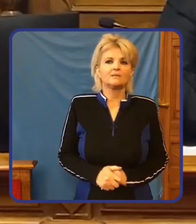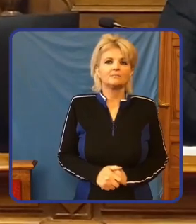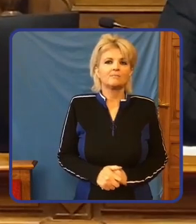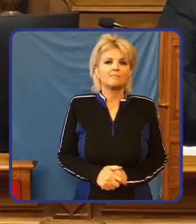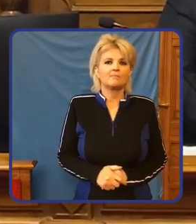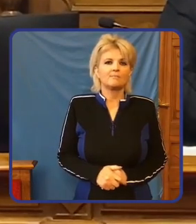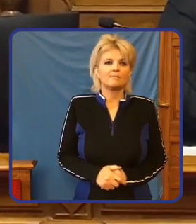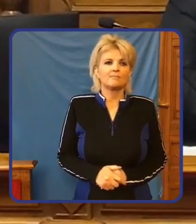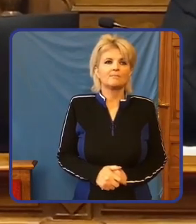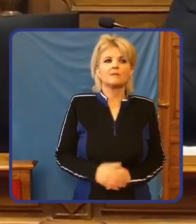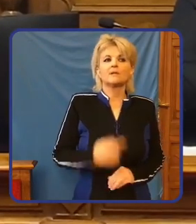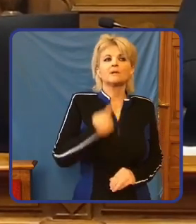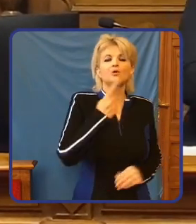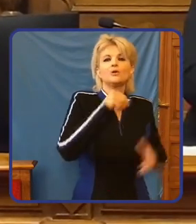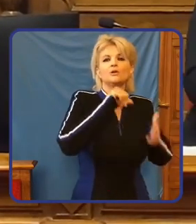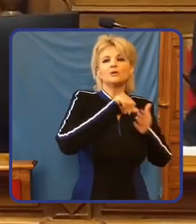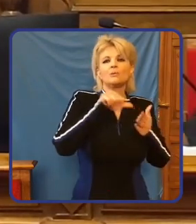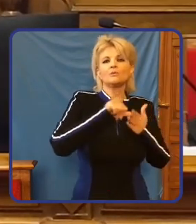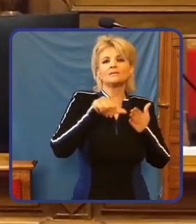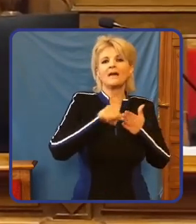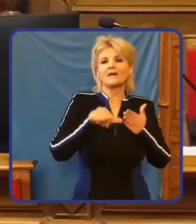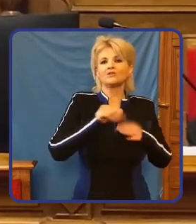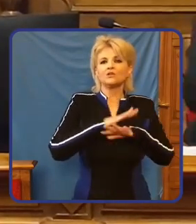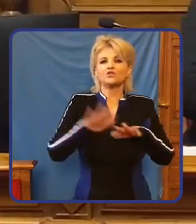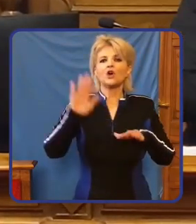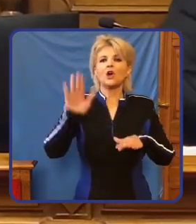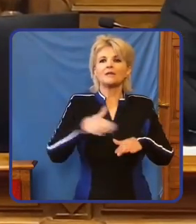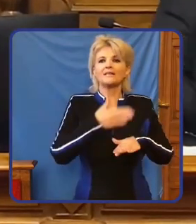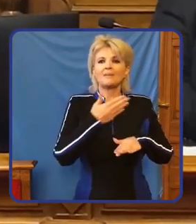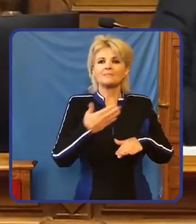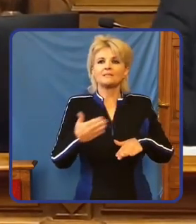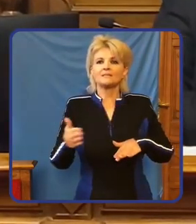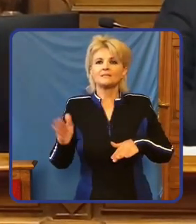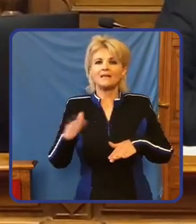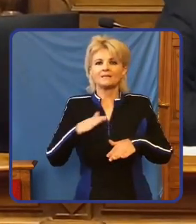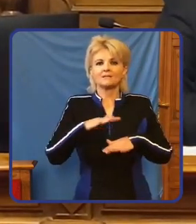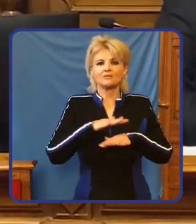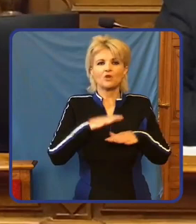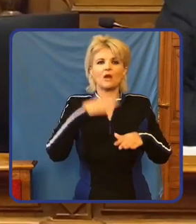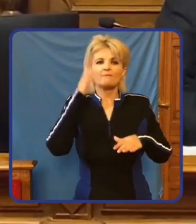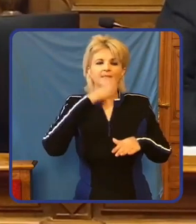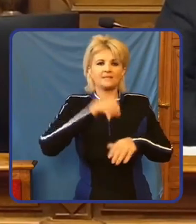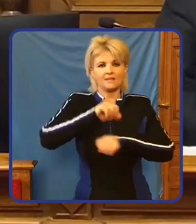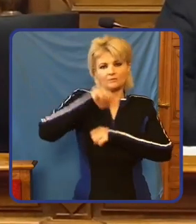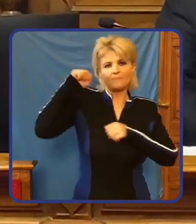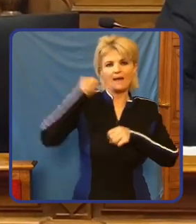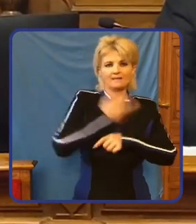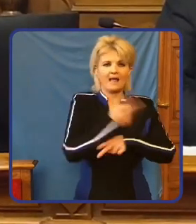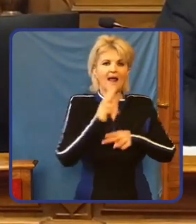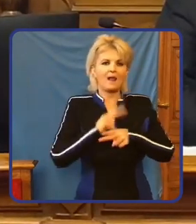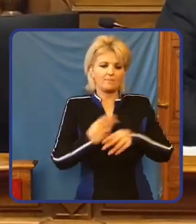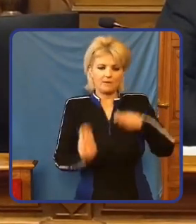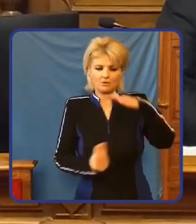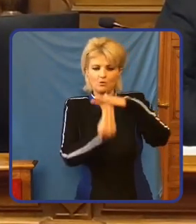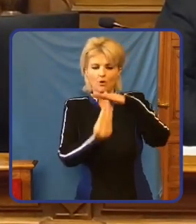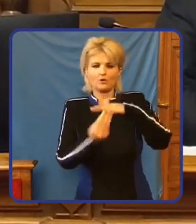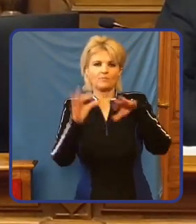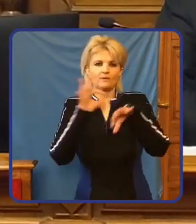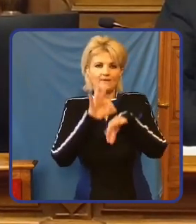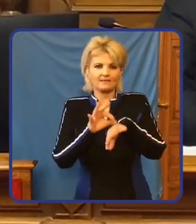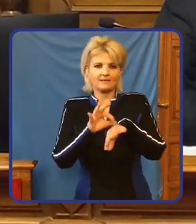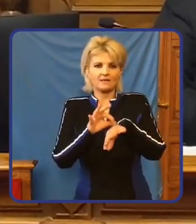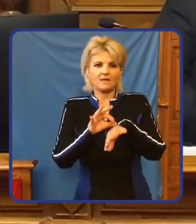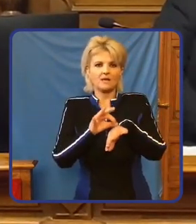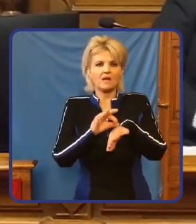ön a nyomozást azt most konkrétan csak a nemzetben, tehát ön csak a fideszes pártállami korrupt vezetésnek